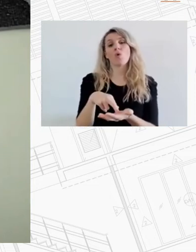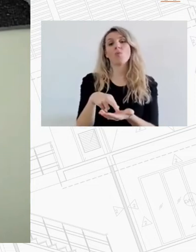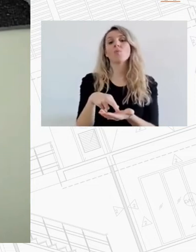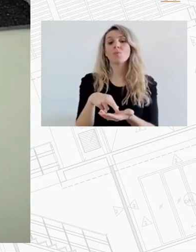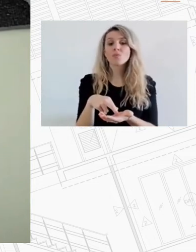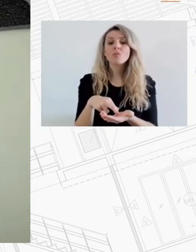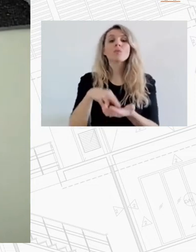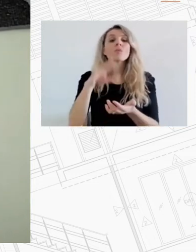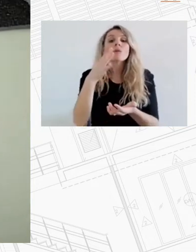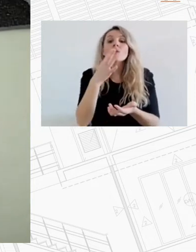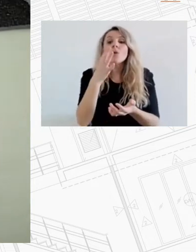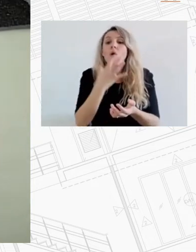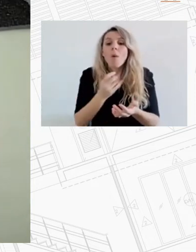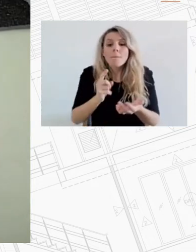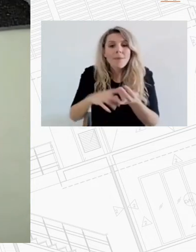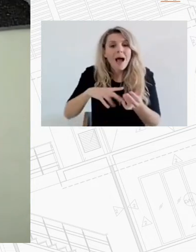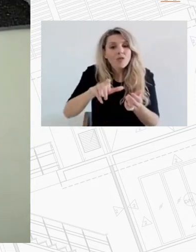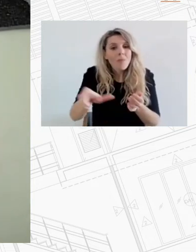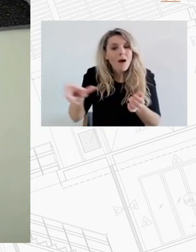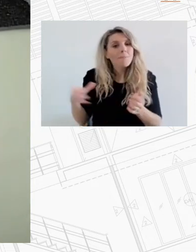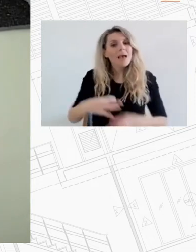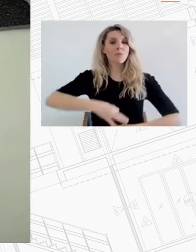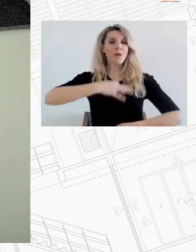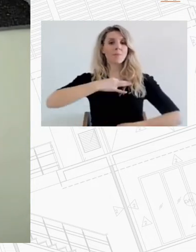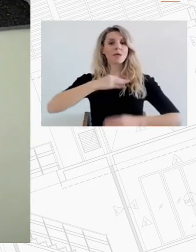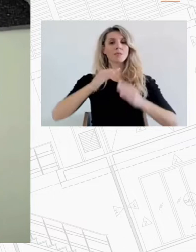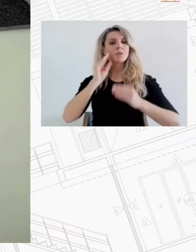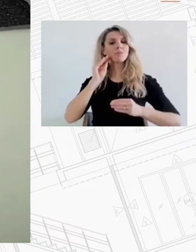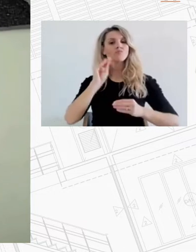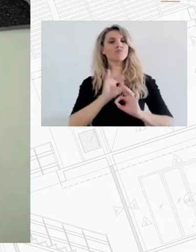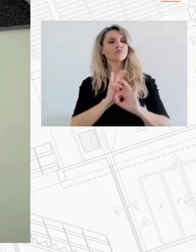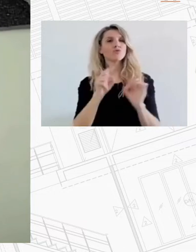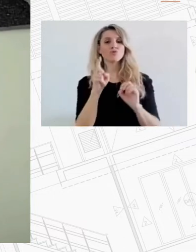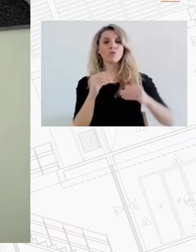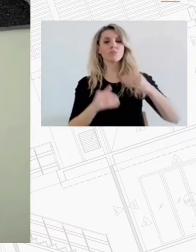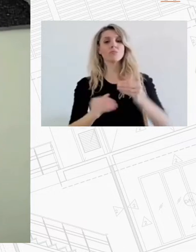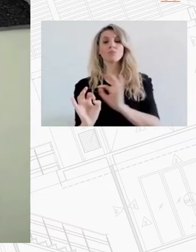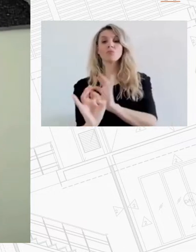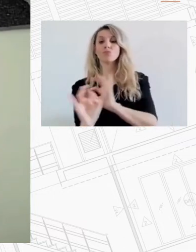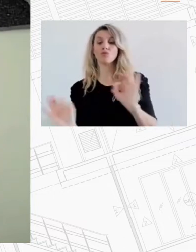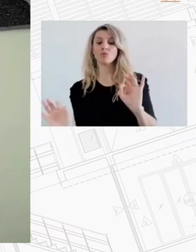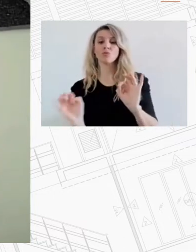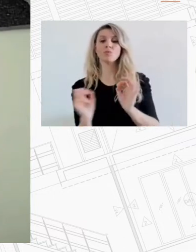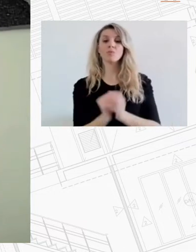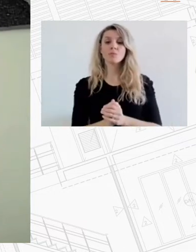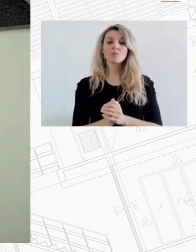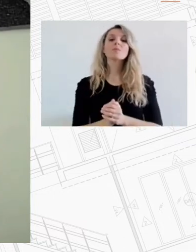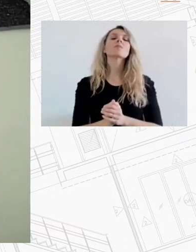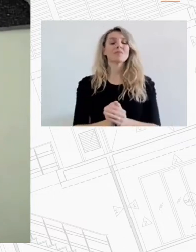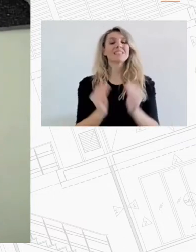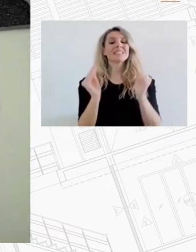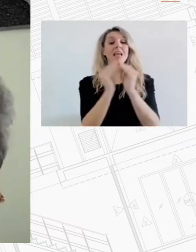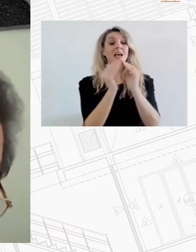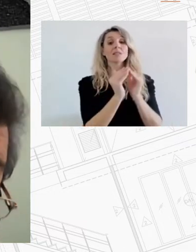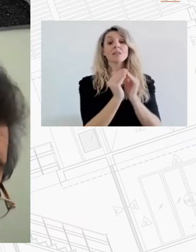αξιοπρεπή επίπεδο διαβίωσης σήμερα η κοινωνική στέγαση διαδραματίζει κομβικό ρόλο για την επίτευξη του